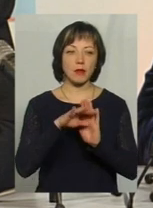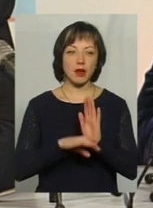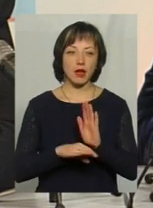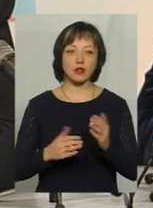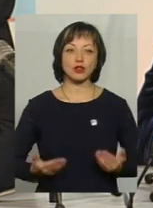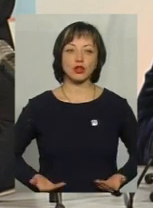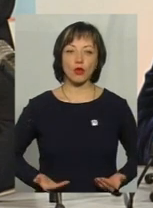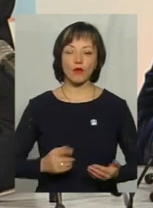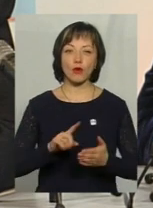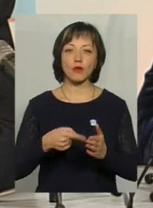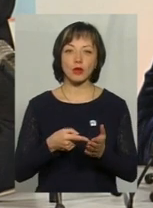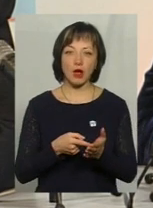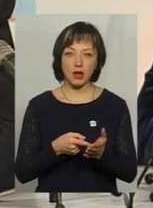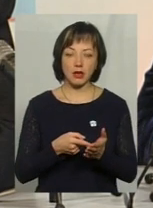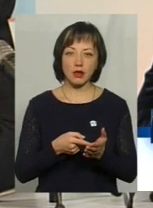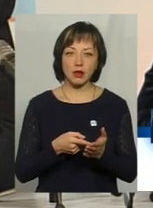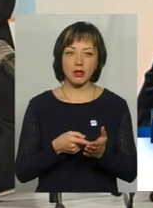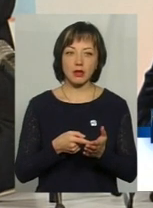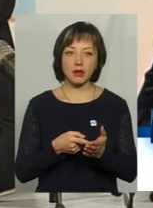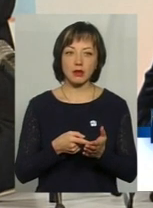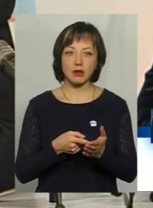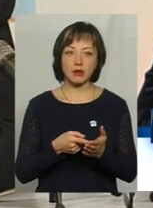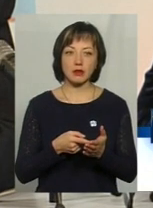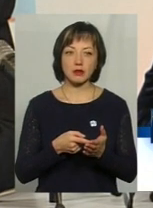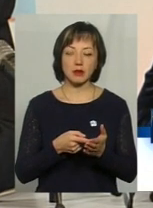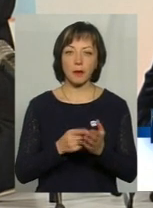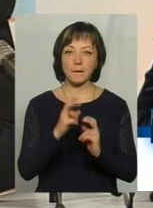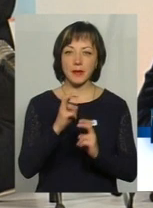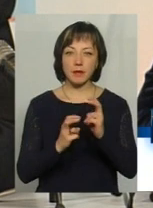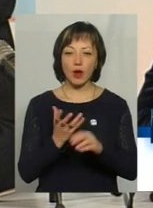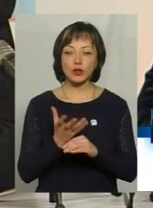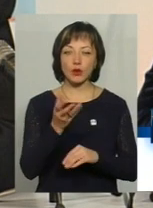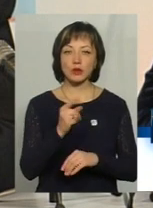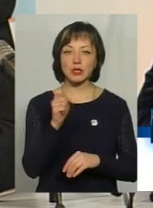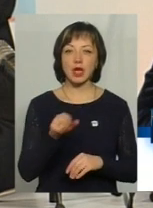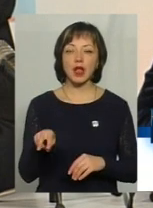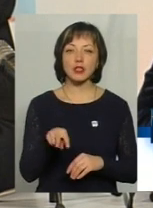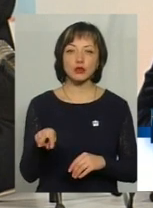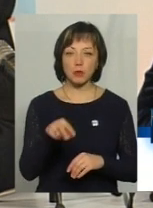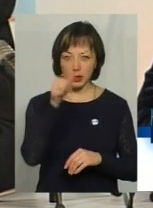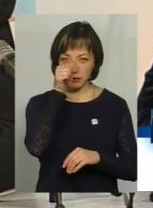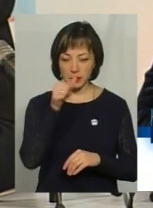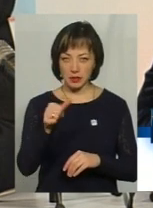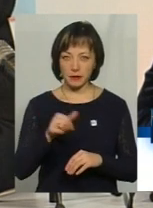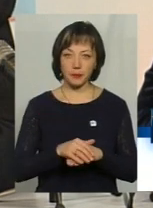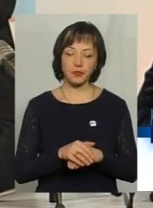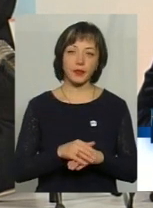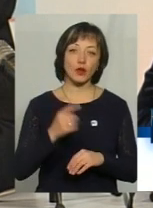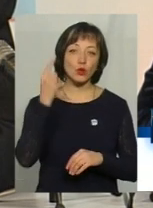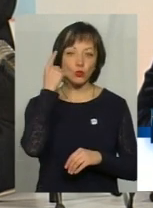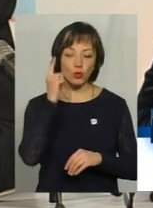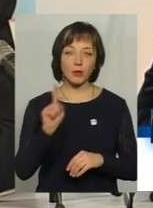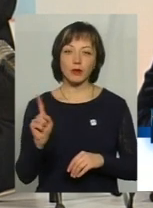житлово-комунальних підприємств для розрахунків за листопад місяць. Прогнозується,